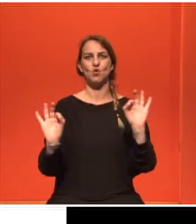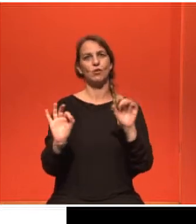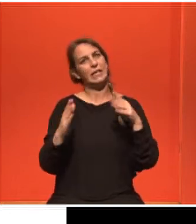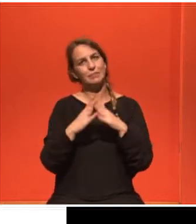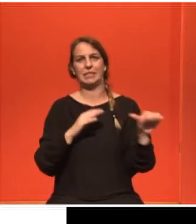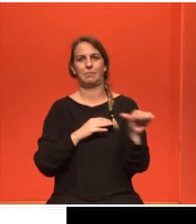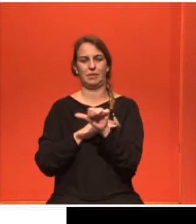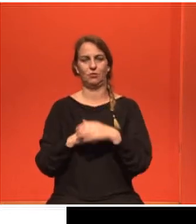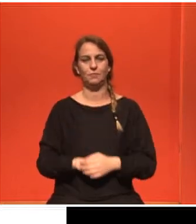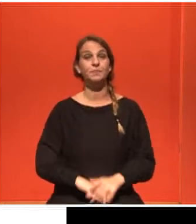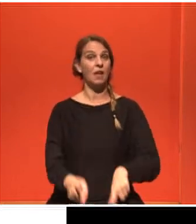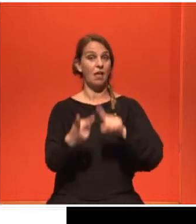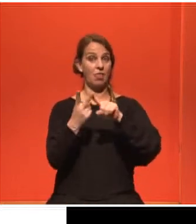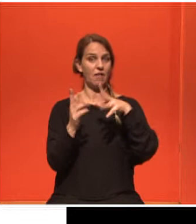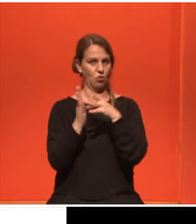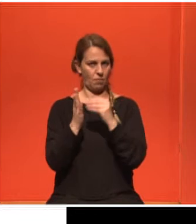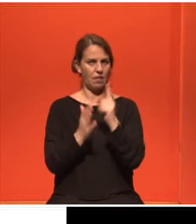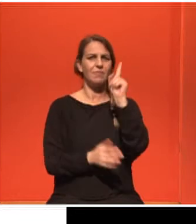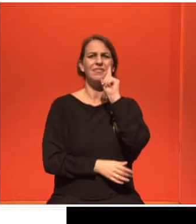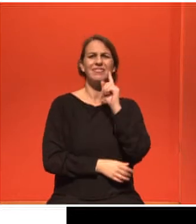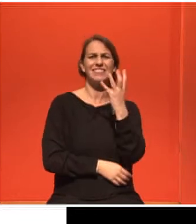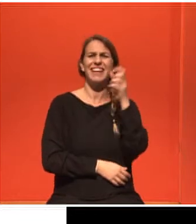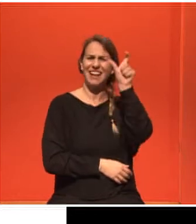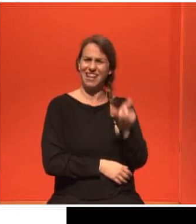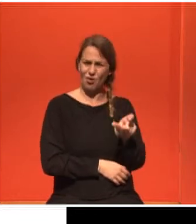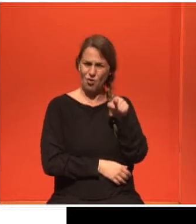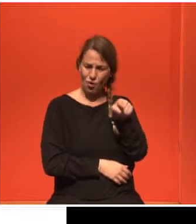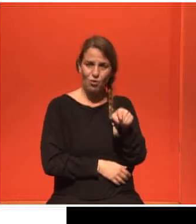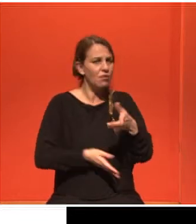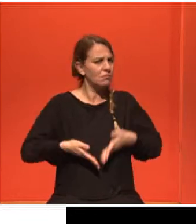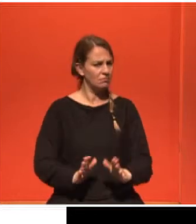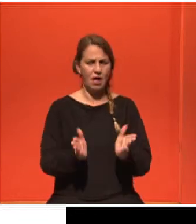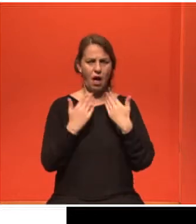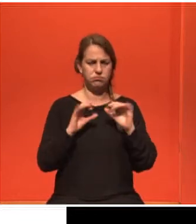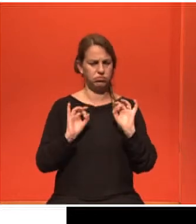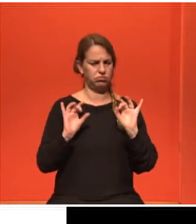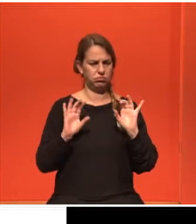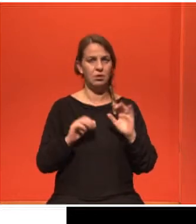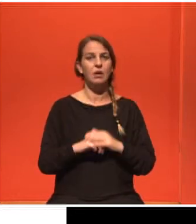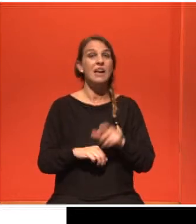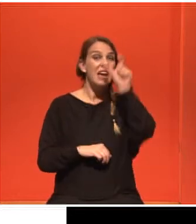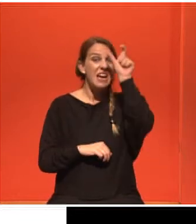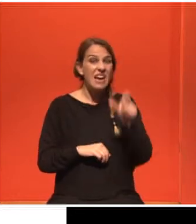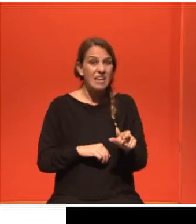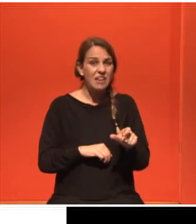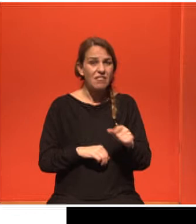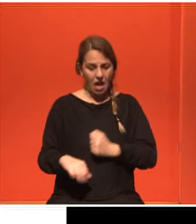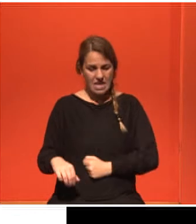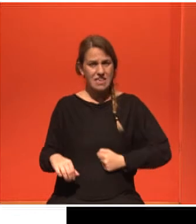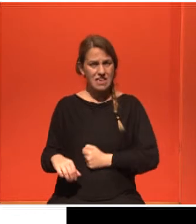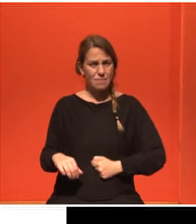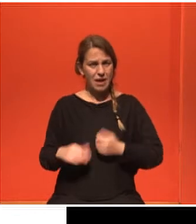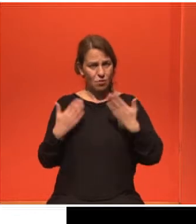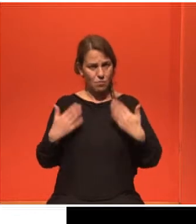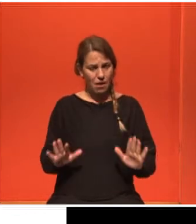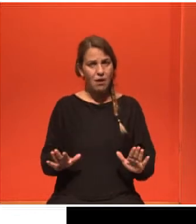γυναίκα 40 ετών άτοκο επίσης, η οποία στο πρώτο της υπεριχωράφημα για την κύηση 8 εβδομάδων βρέθηκε